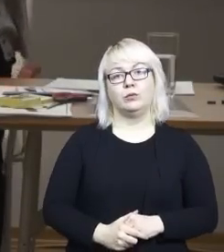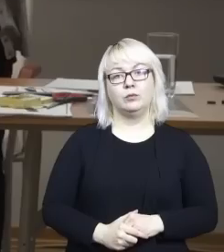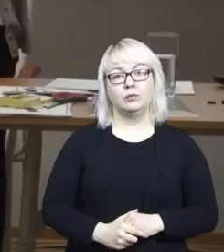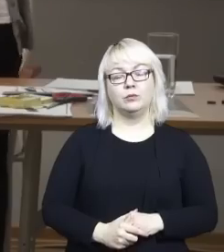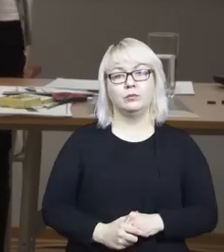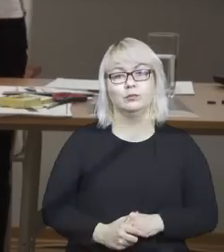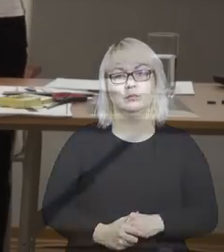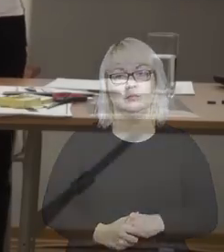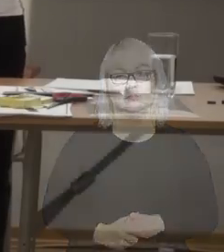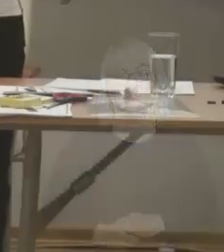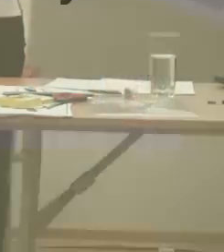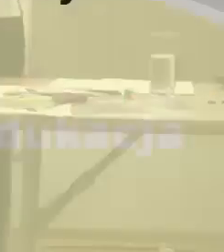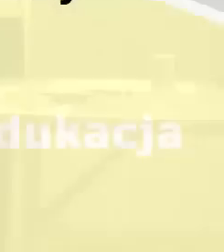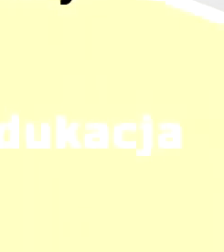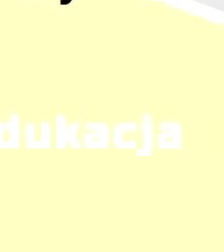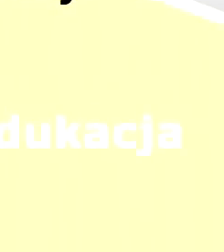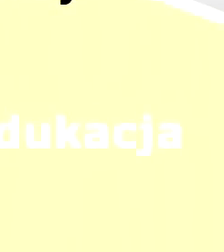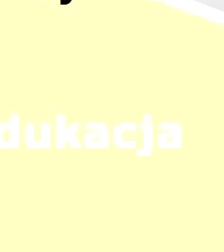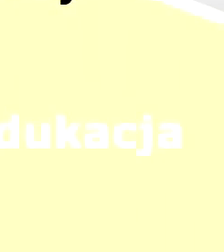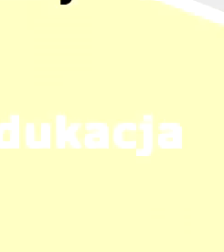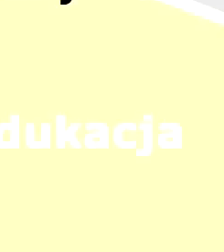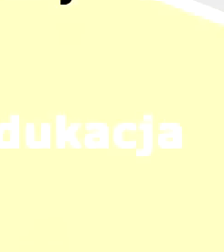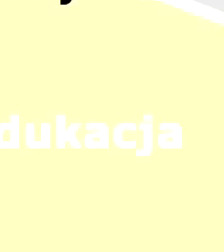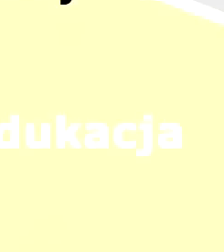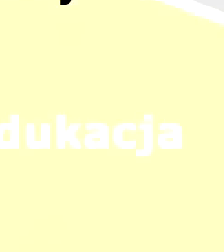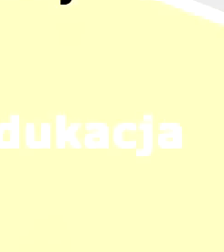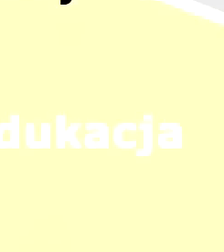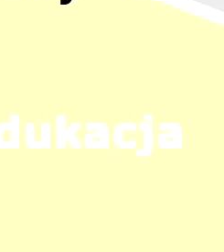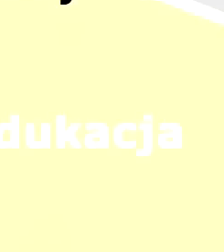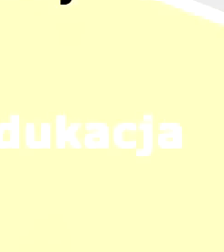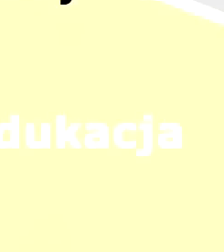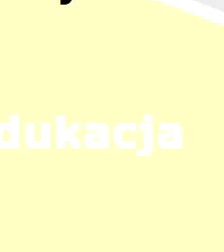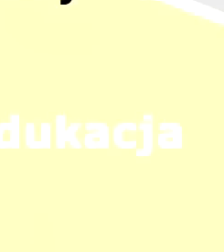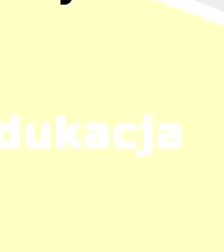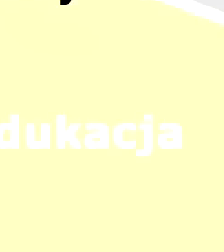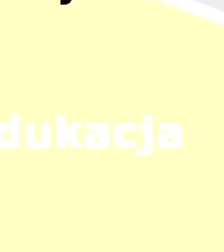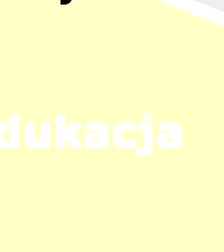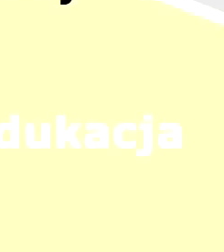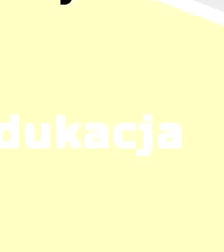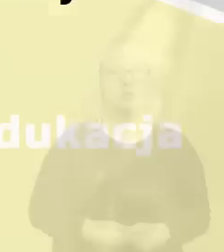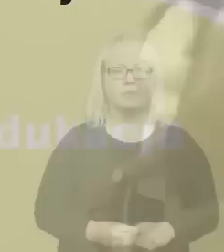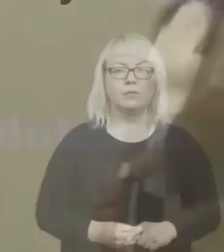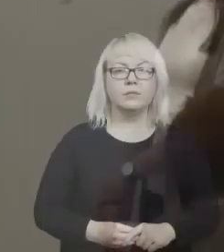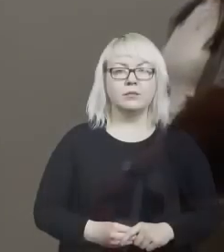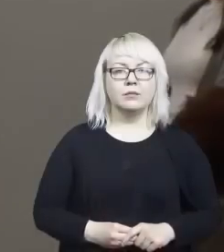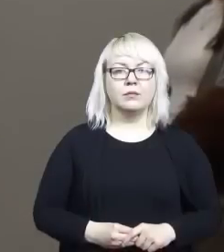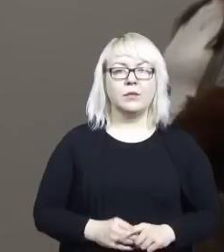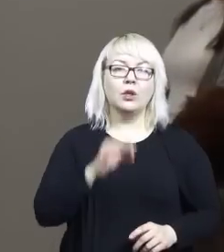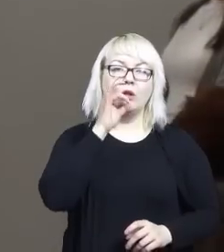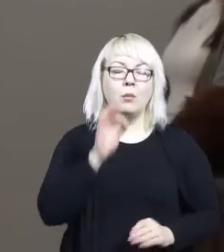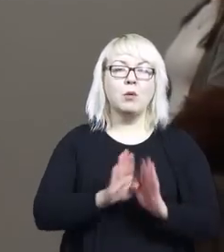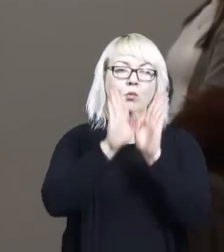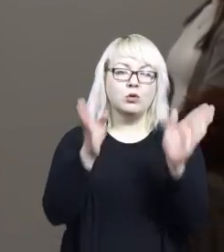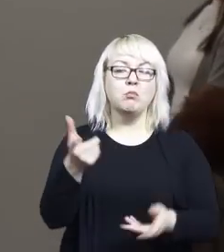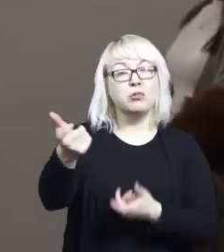wszystkich poziomach, które te piktogramy opisują. Motto Seminarium Animatorów Kultury udostępniamy się. Dobra muzeum przyciąga,